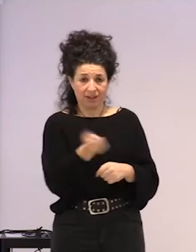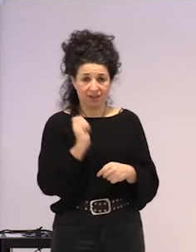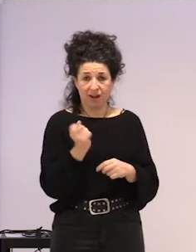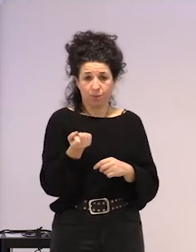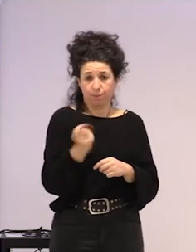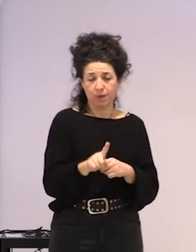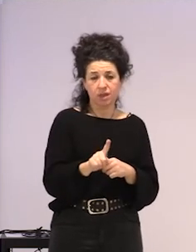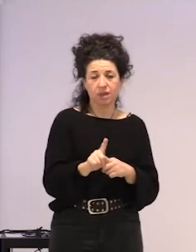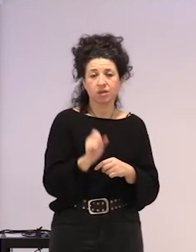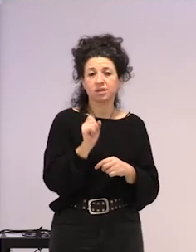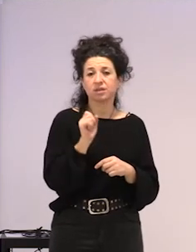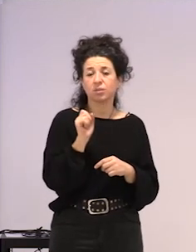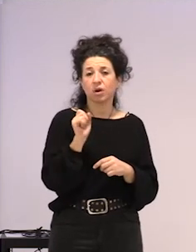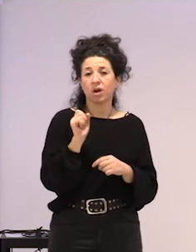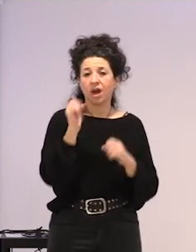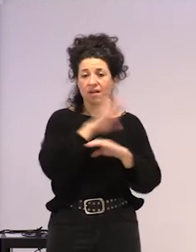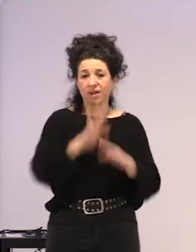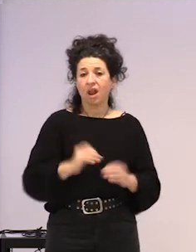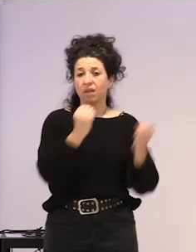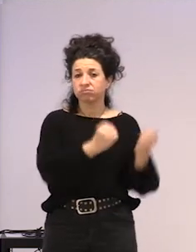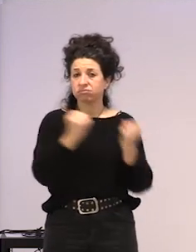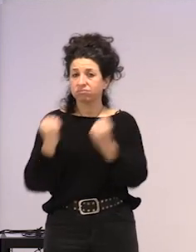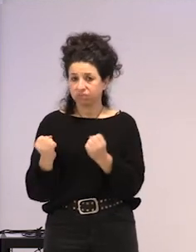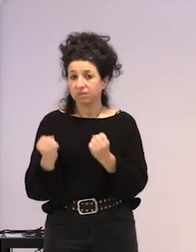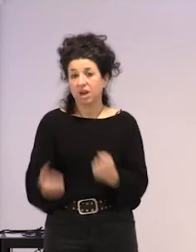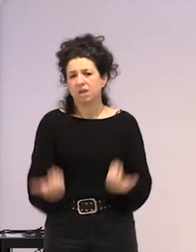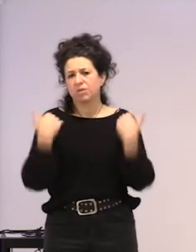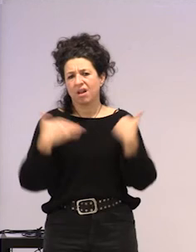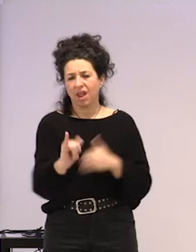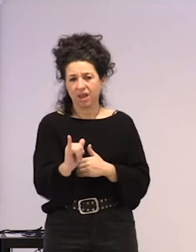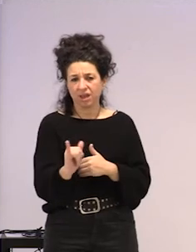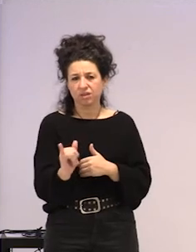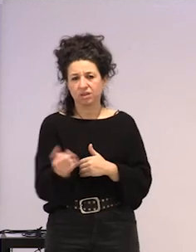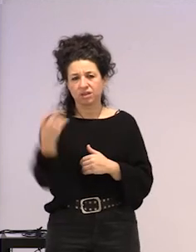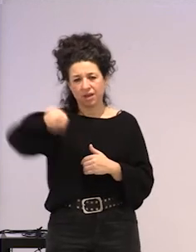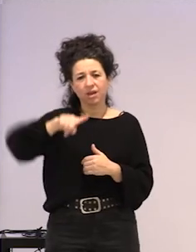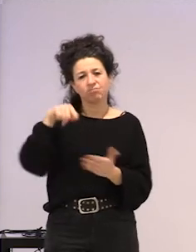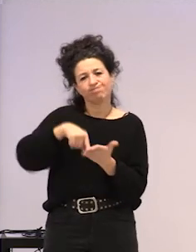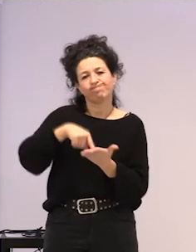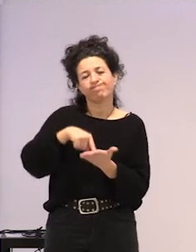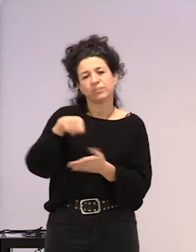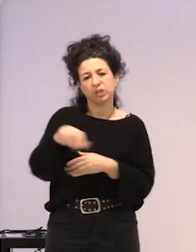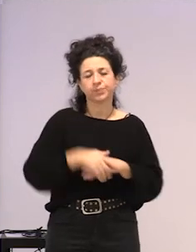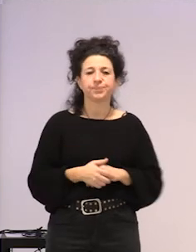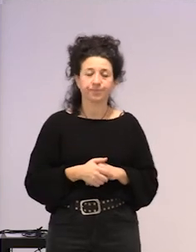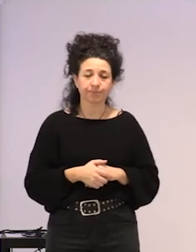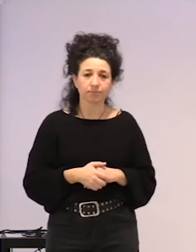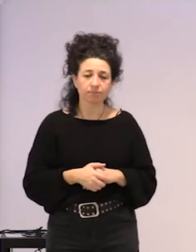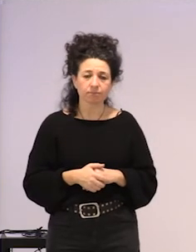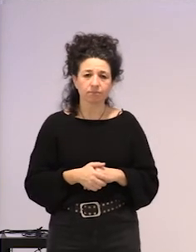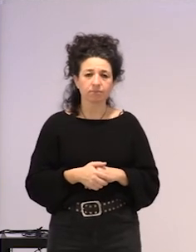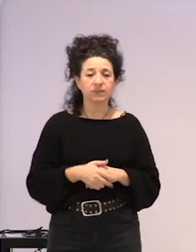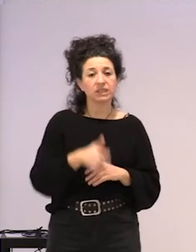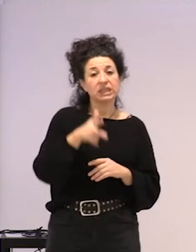ba, inandibatean, instituzioek ere hor daukatela ardura, ez, hori aldarrik atzen dutea. Eta, eskubide hau,